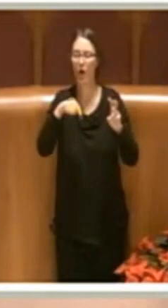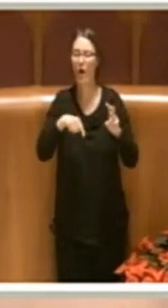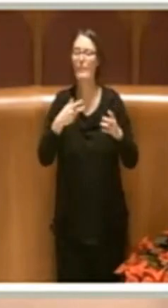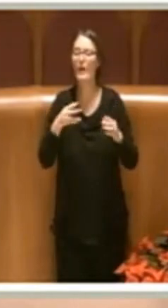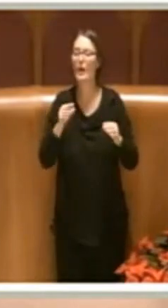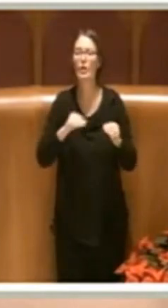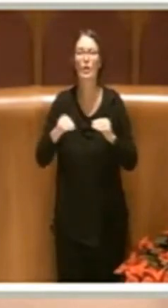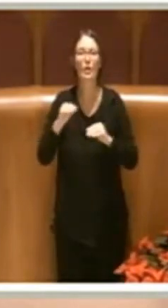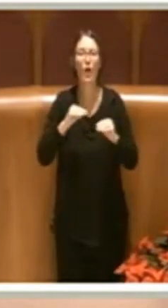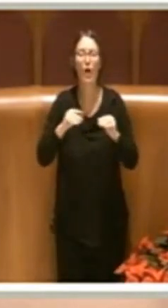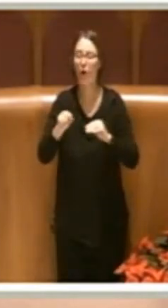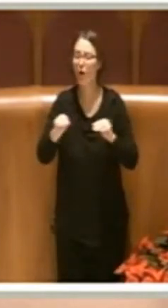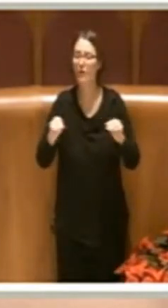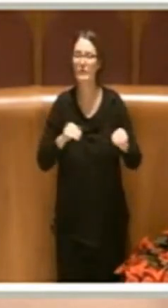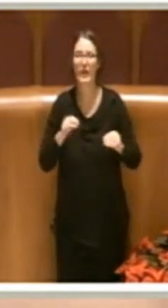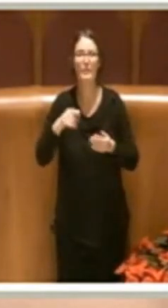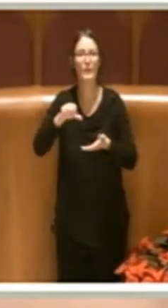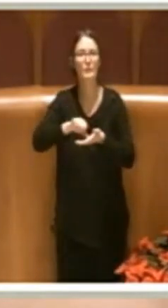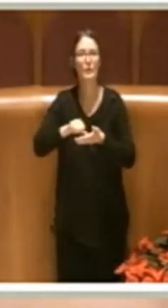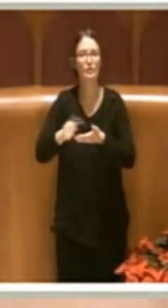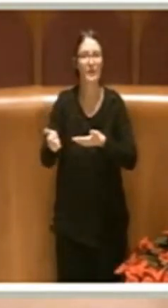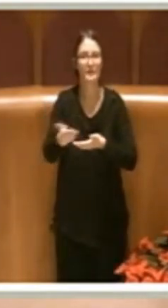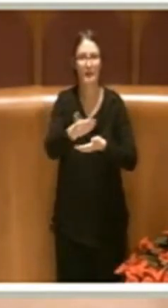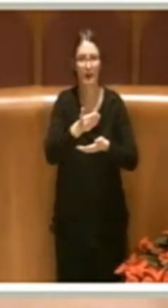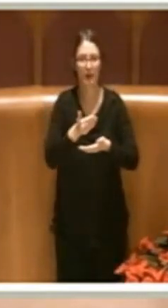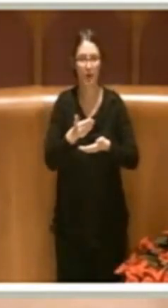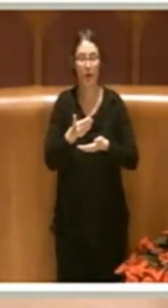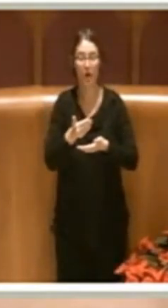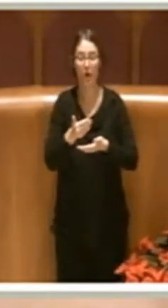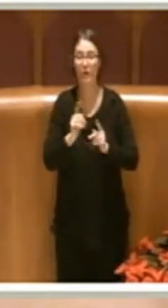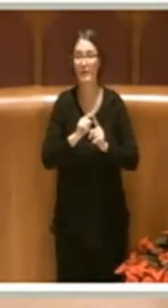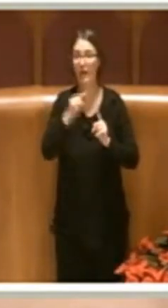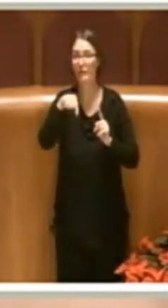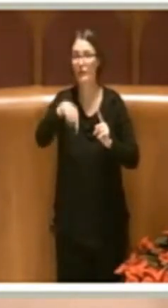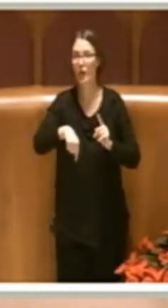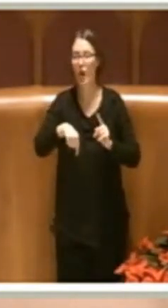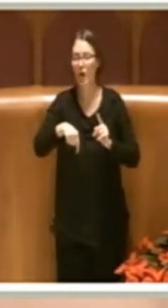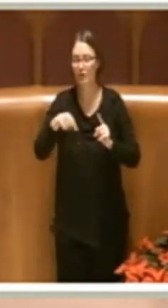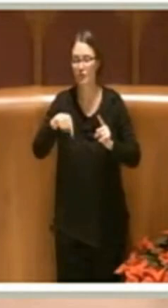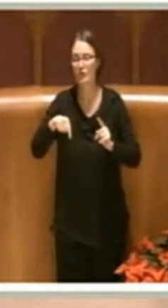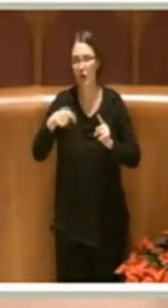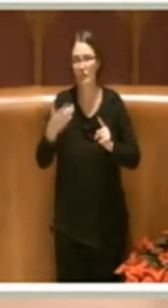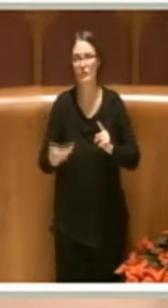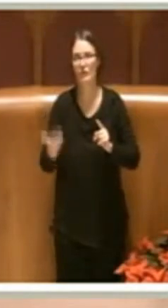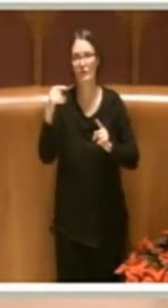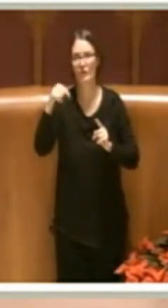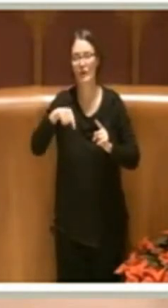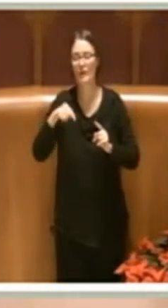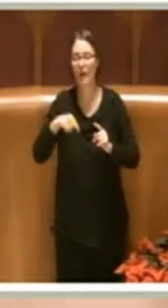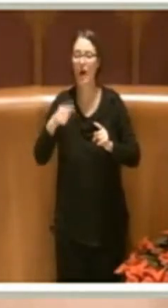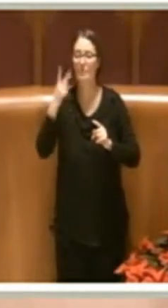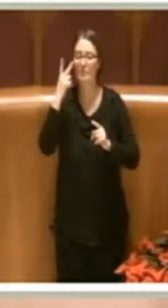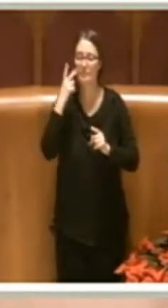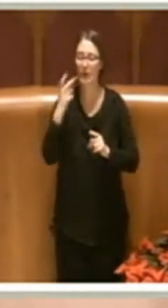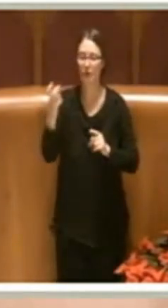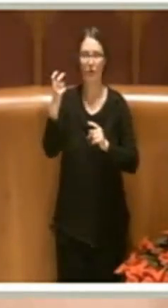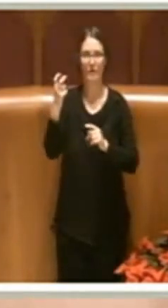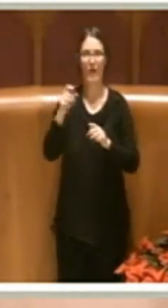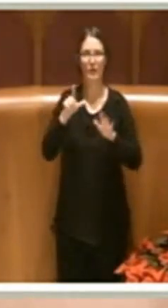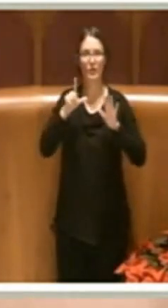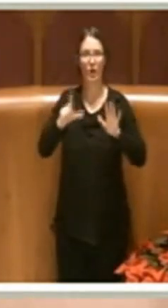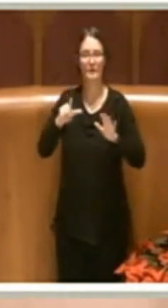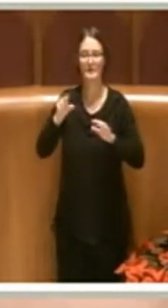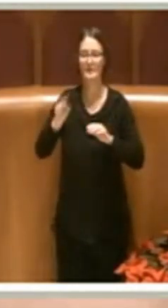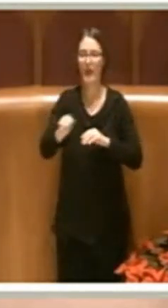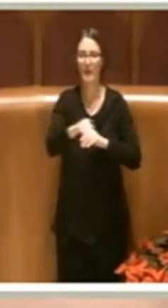collocare i centri di raccolta. Ad oggi, finalmente, siamo all'individuazione di sette siti.